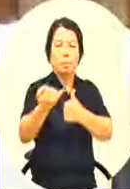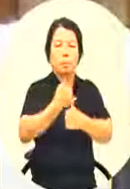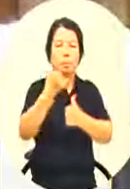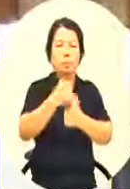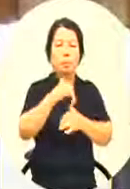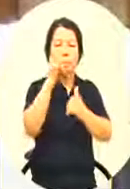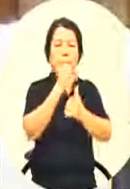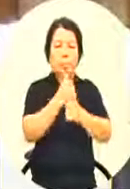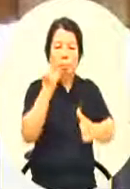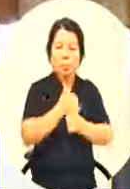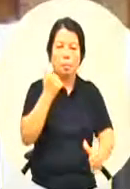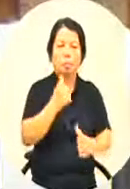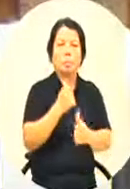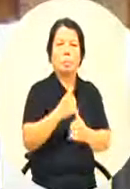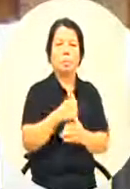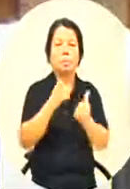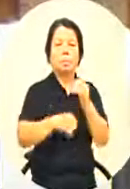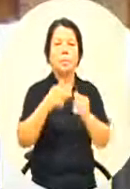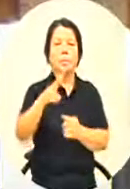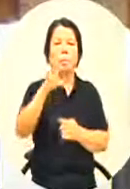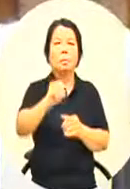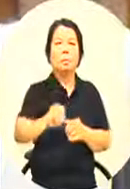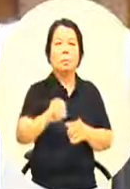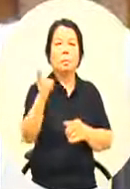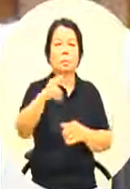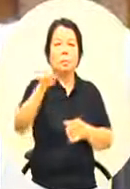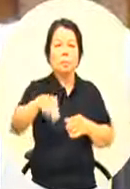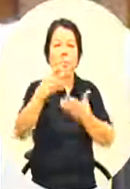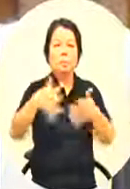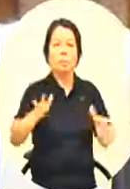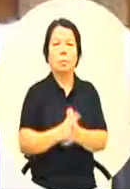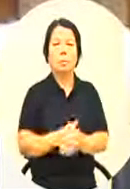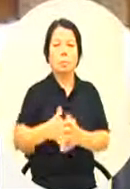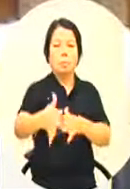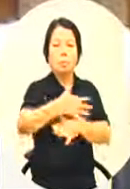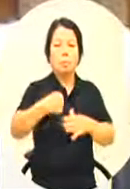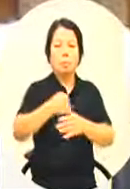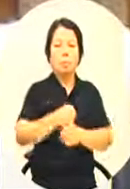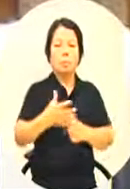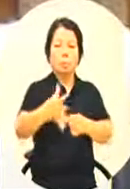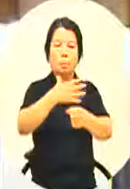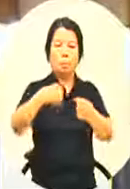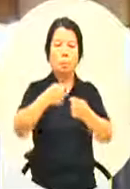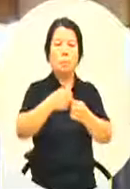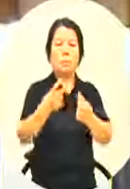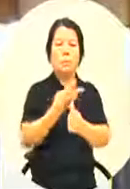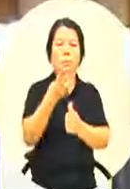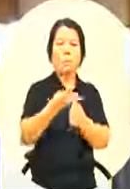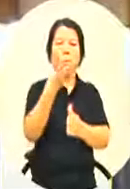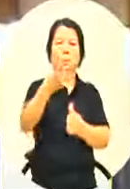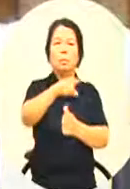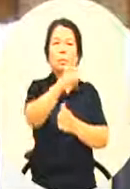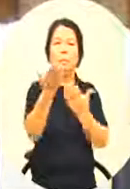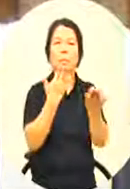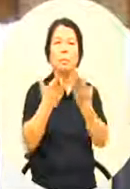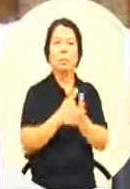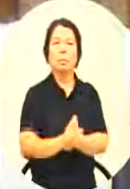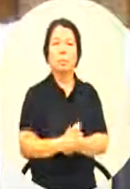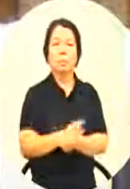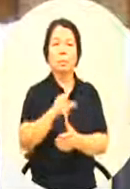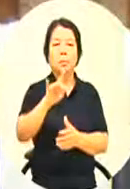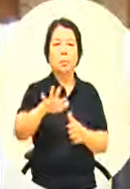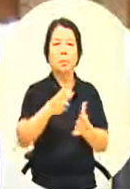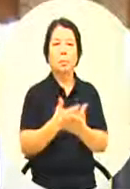第二代有两万两千人全国排名第三好现在大概清楚了因为它有